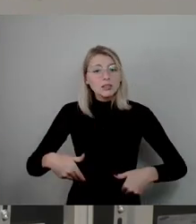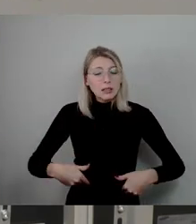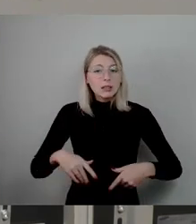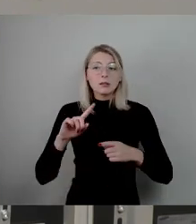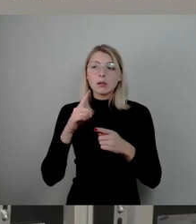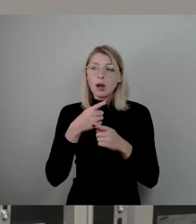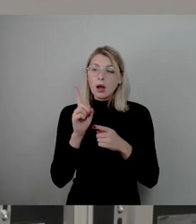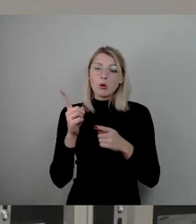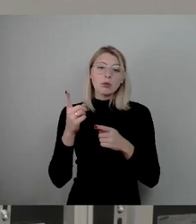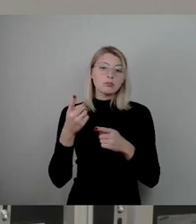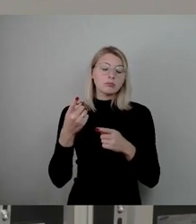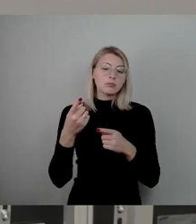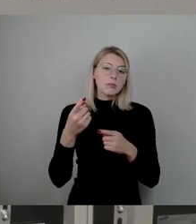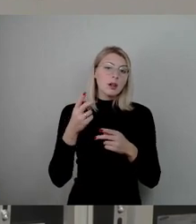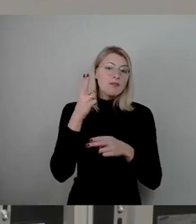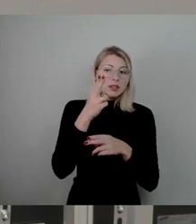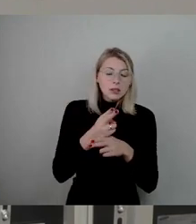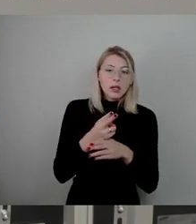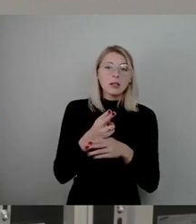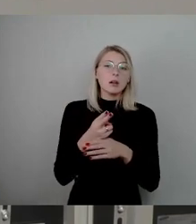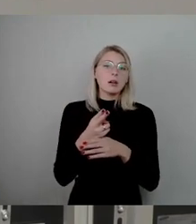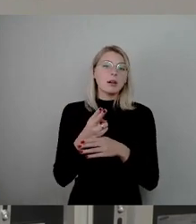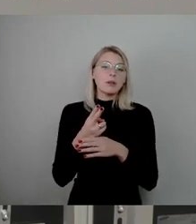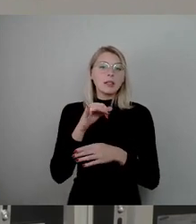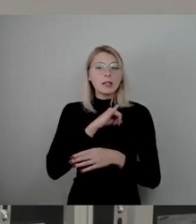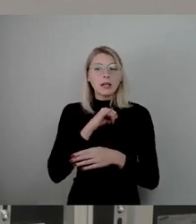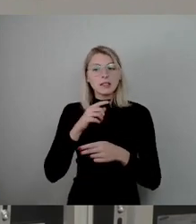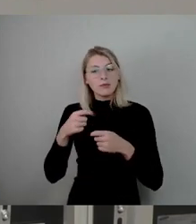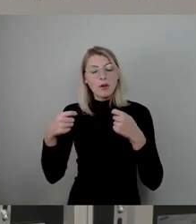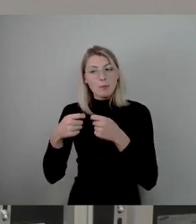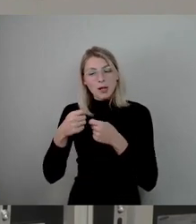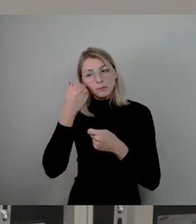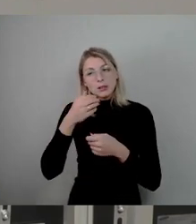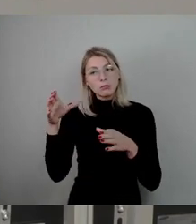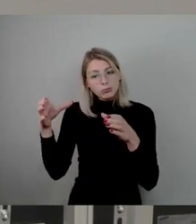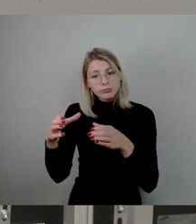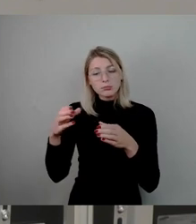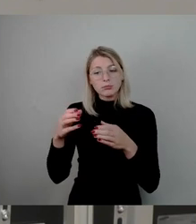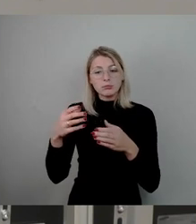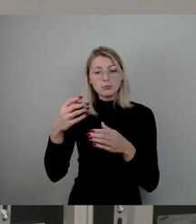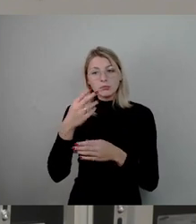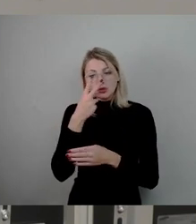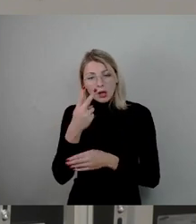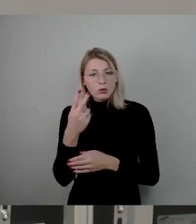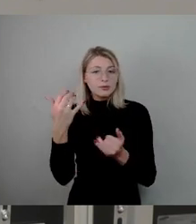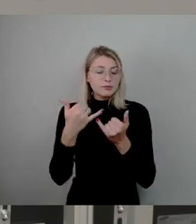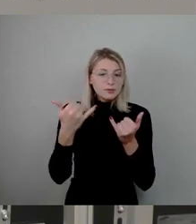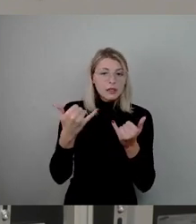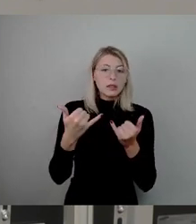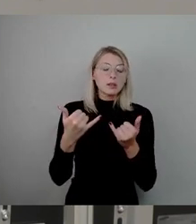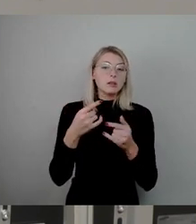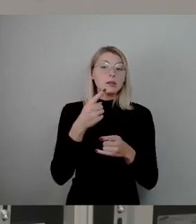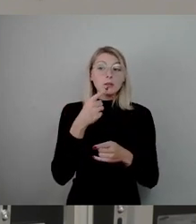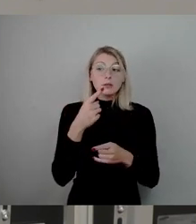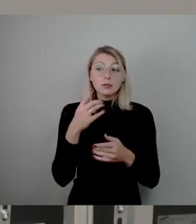Beispiel Vertreterinnen und Vertretern von Interessenverbänden. Schaut euch das da intensiv an und macht uns Vorschläge, ob das geht und wenn ja, wie das geht.